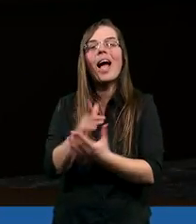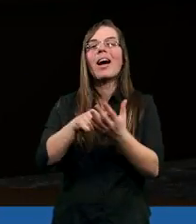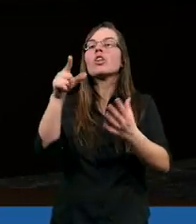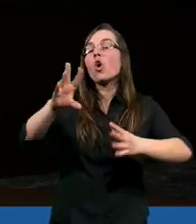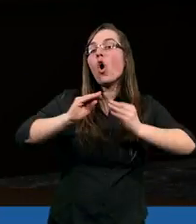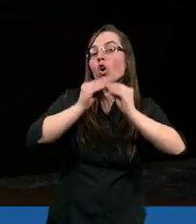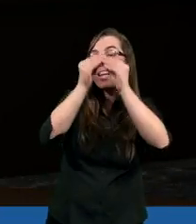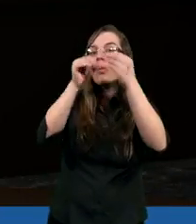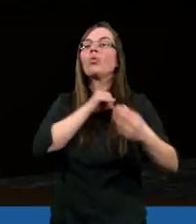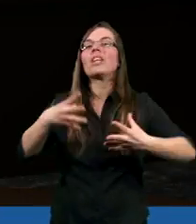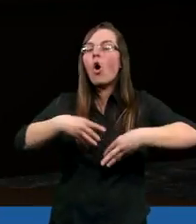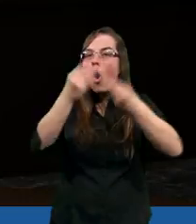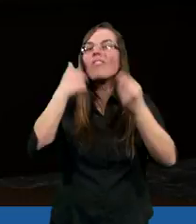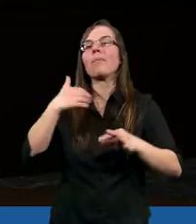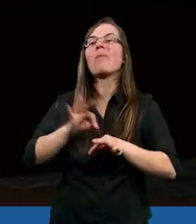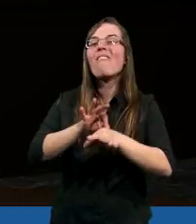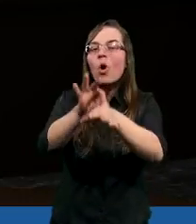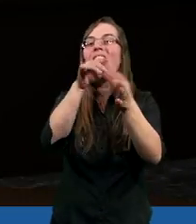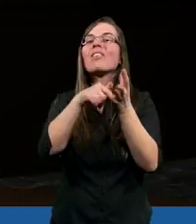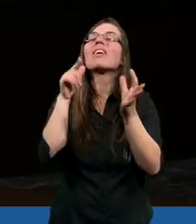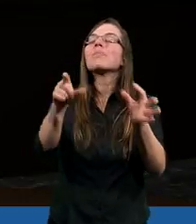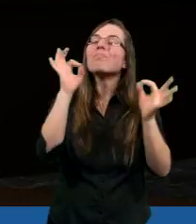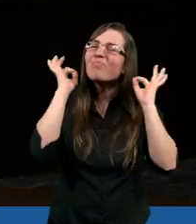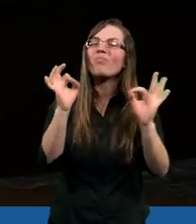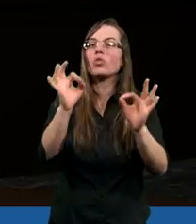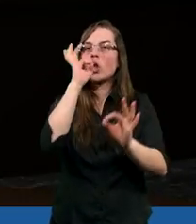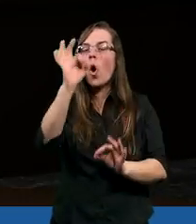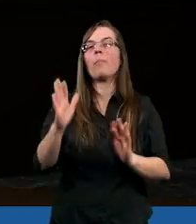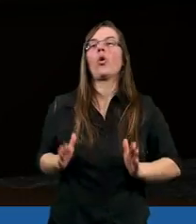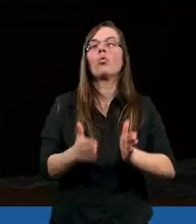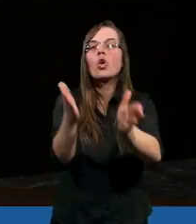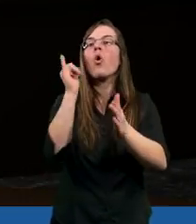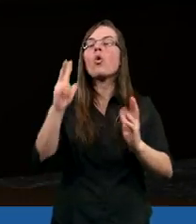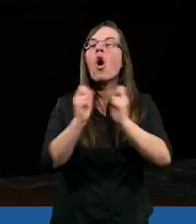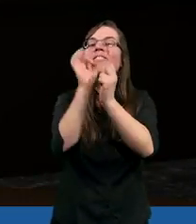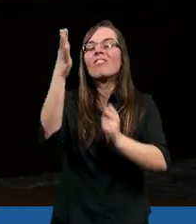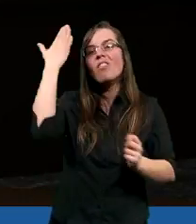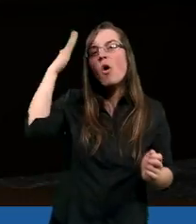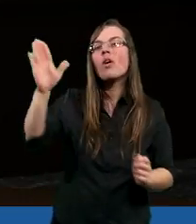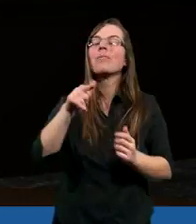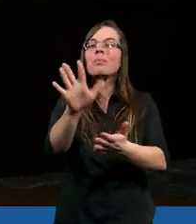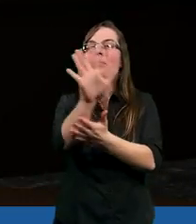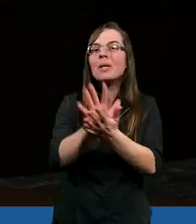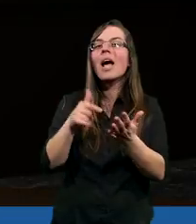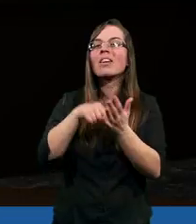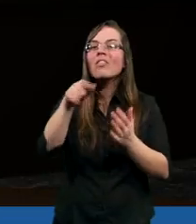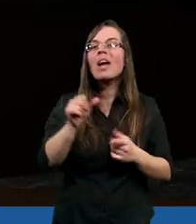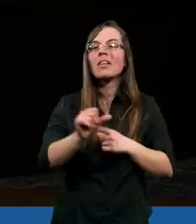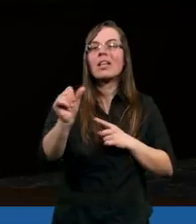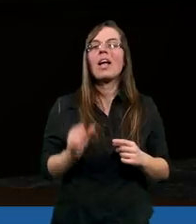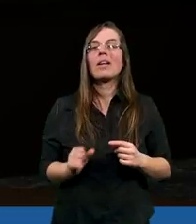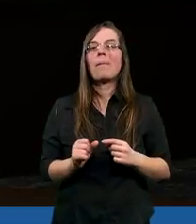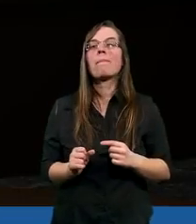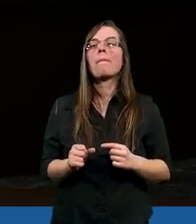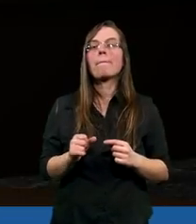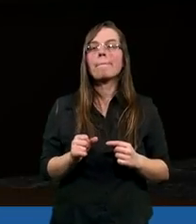kształtuje się, rozwija, Bóg mnie tak prowadzi tą właściwą drogą. I to jest odkrywanie Jego woli. I ciekawe jest w tamtym tekście, przepraszam, że ja jeszcze